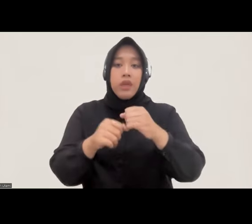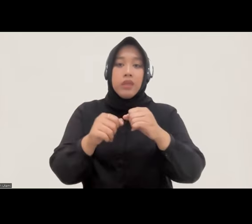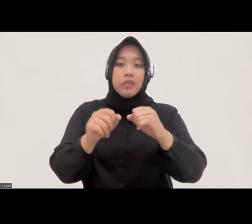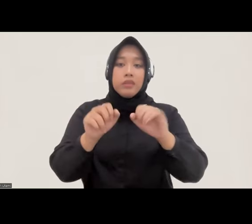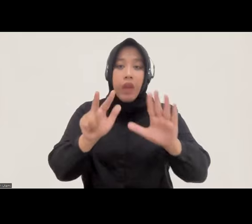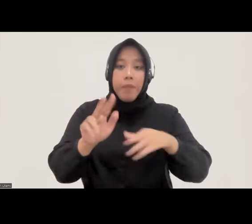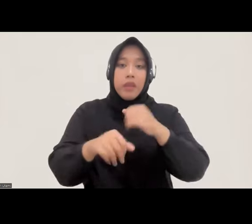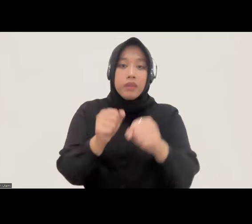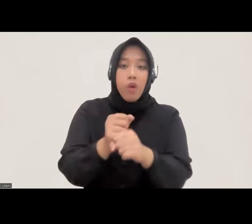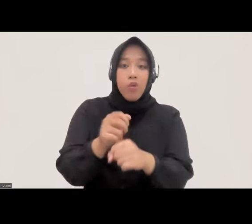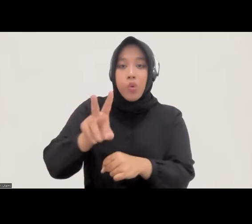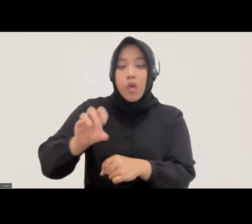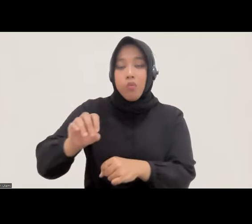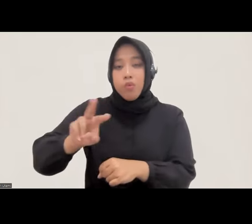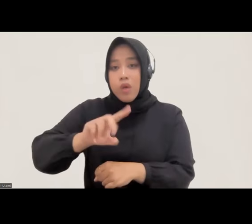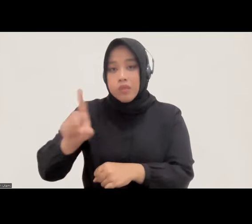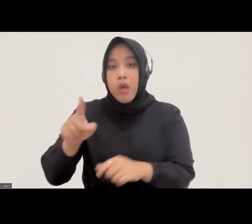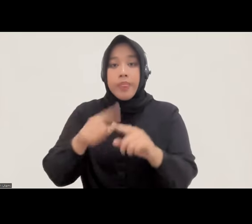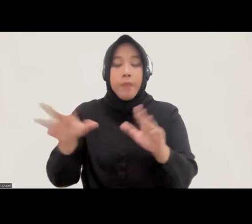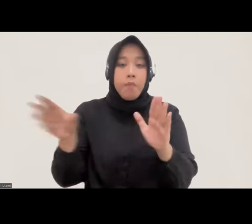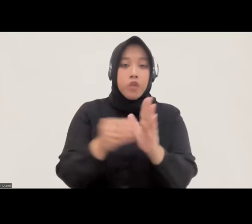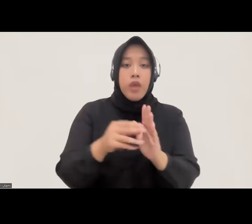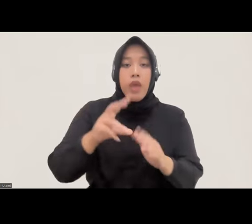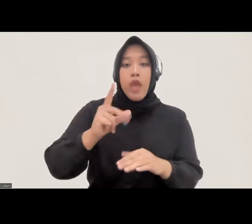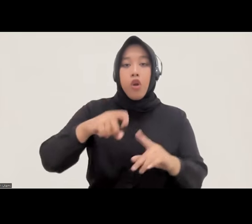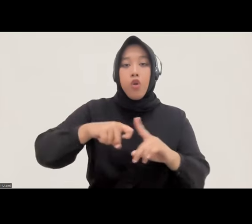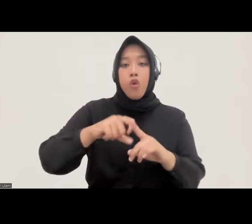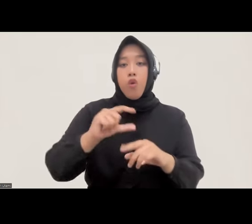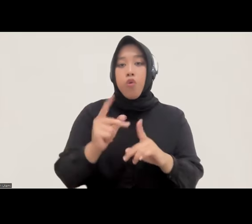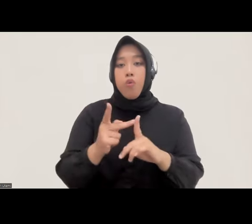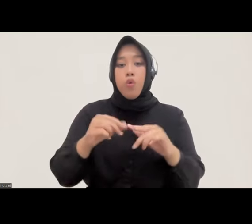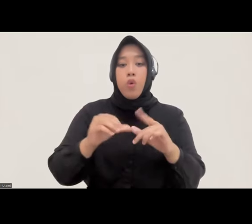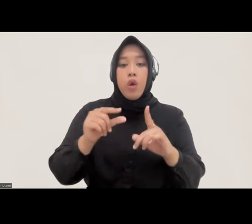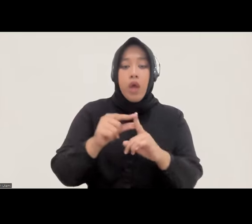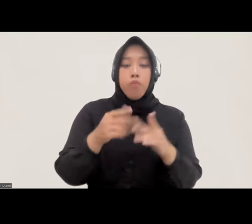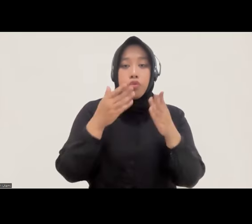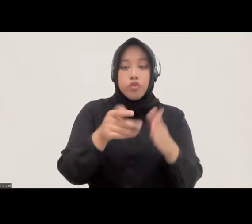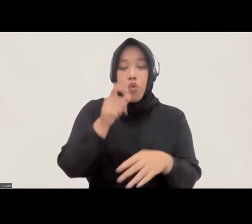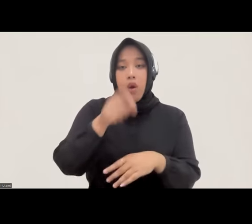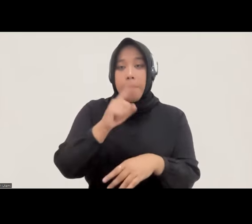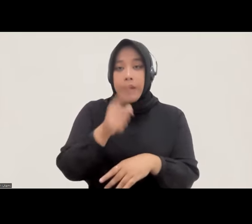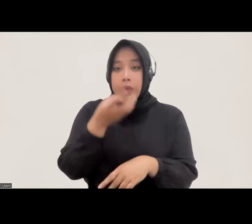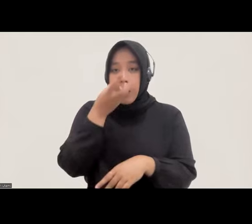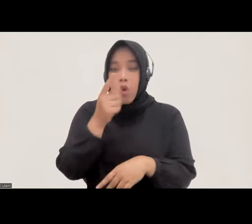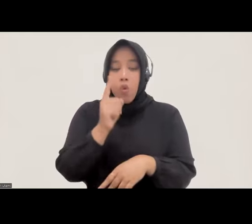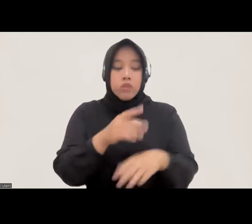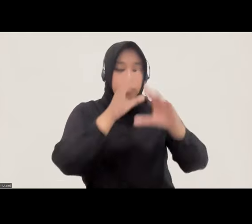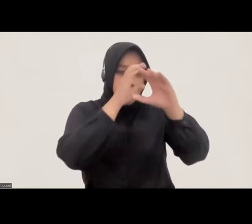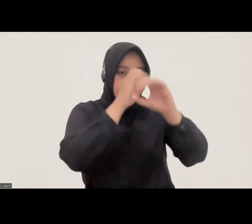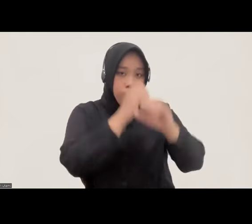harus diatur di dalam RQH dan tadi keadilan restoratif untuk pengguna narkotika ini seharusnya berfokus pada